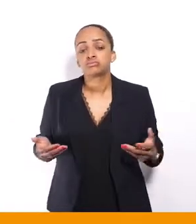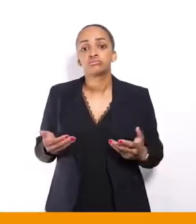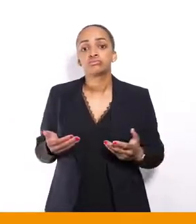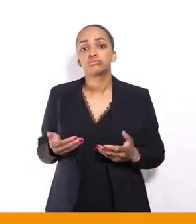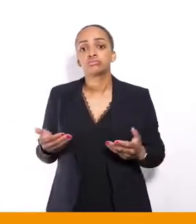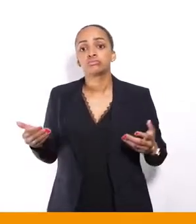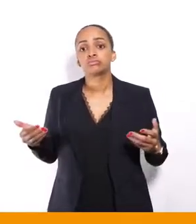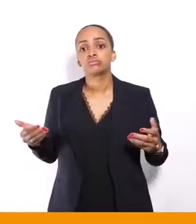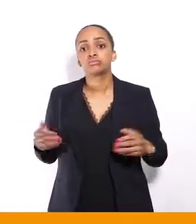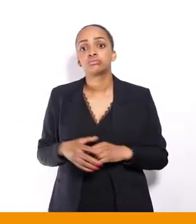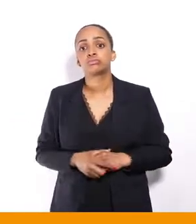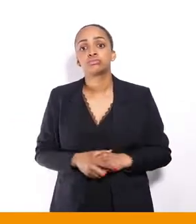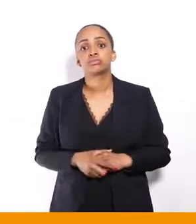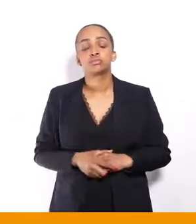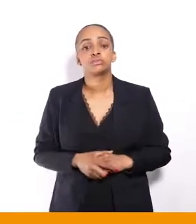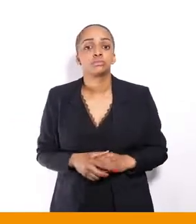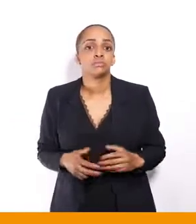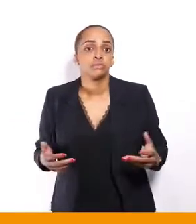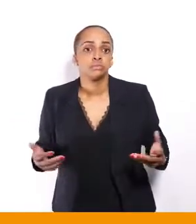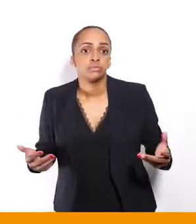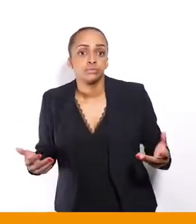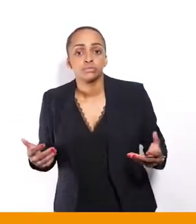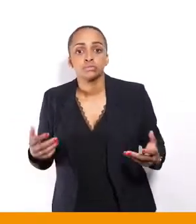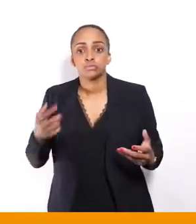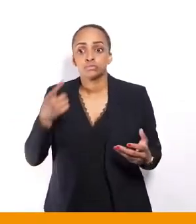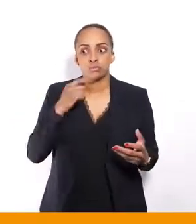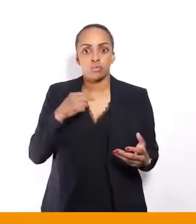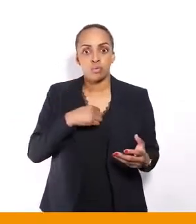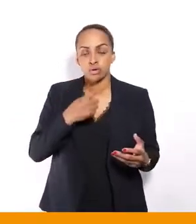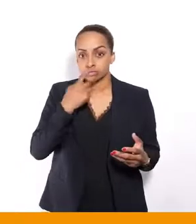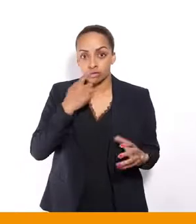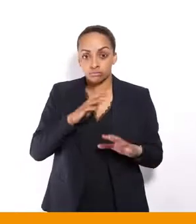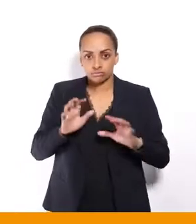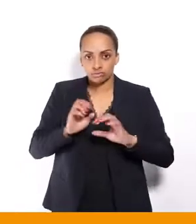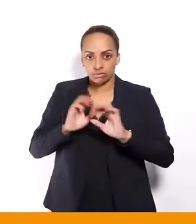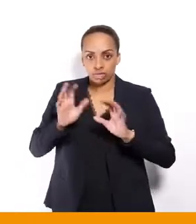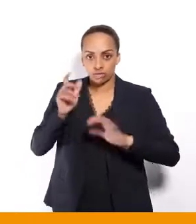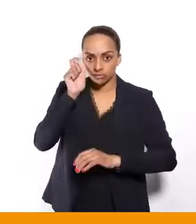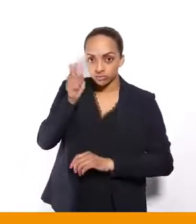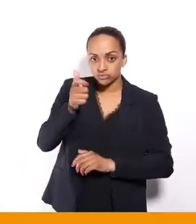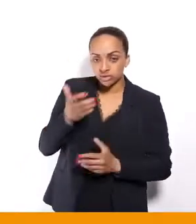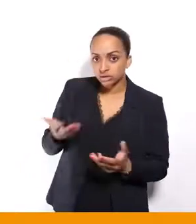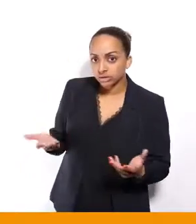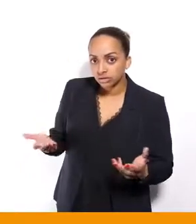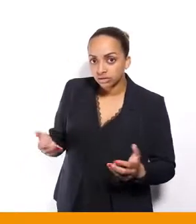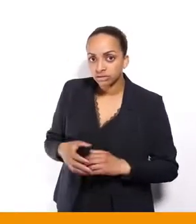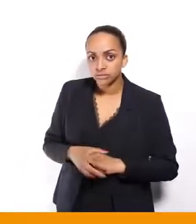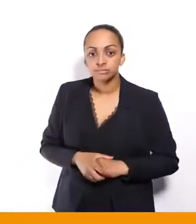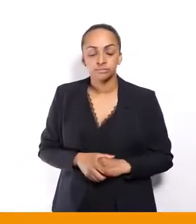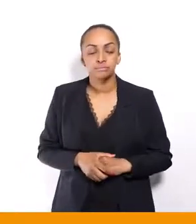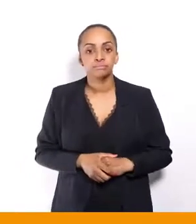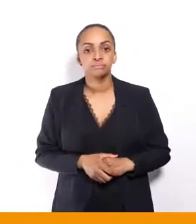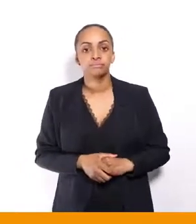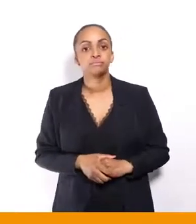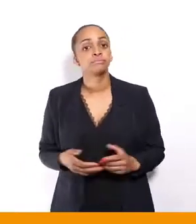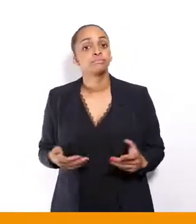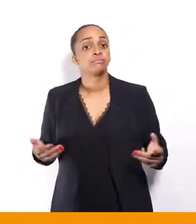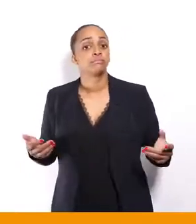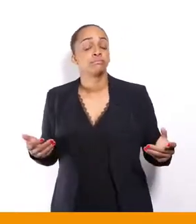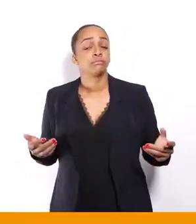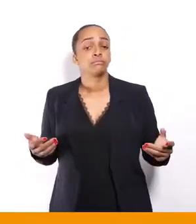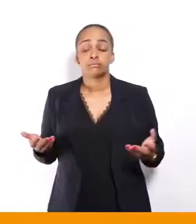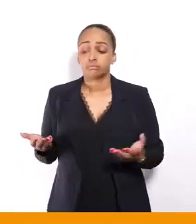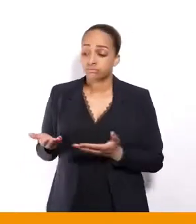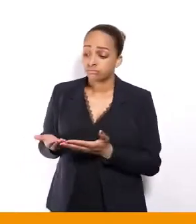l'évidence. Par ailleurs, je pense qu'en effet, tous les besoins